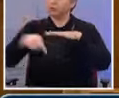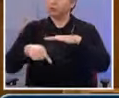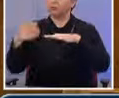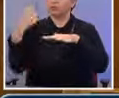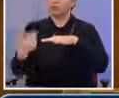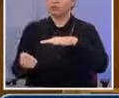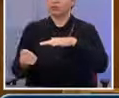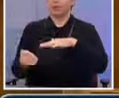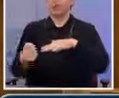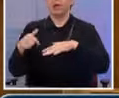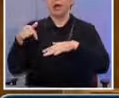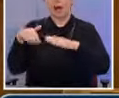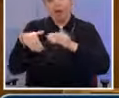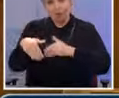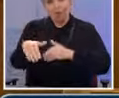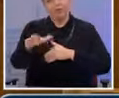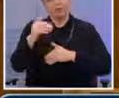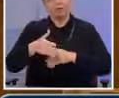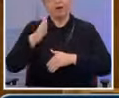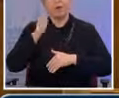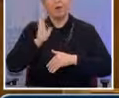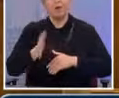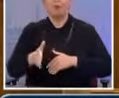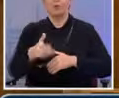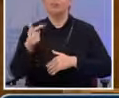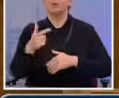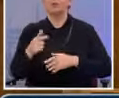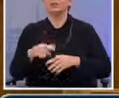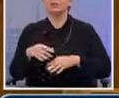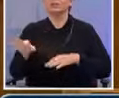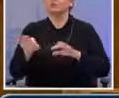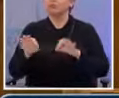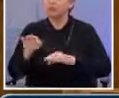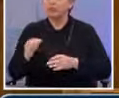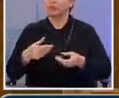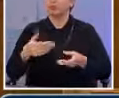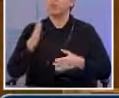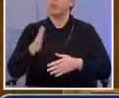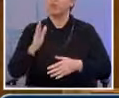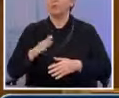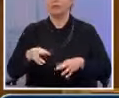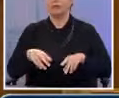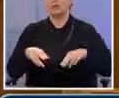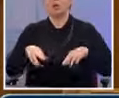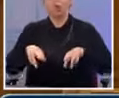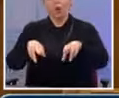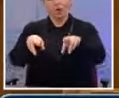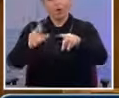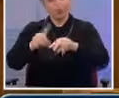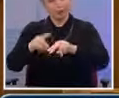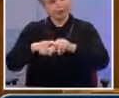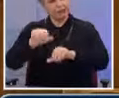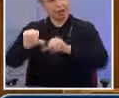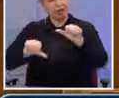χαράξουμε μια νέα πορεία για τη χώρα. Κυρίες και κύριοι βουλευτές, οι ημέρες συζήτησης και